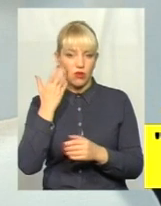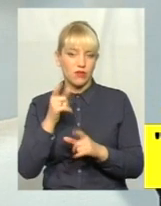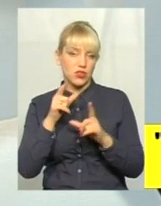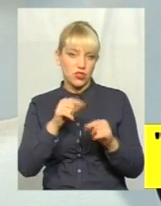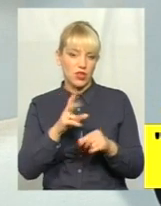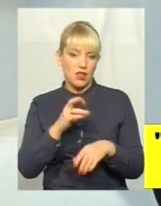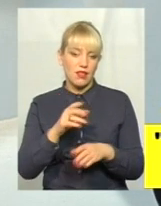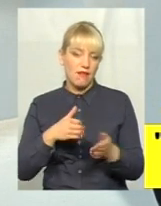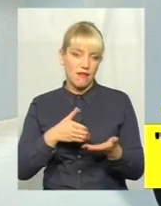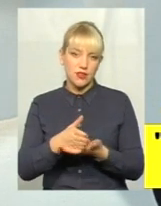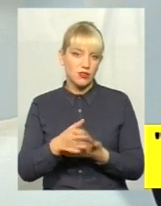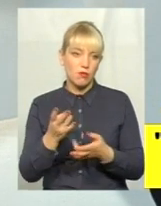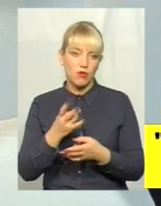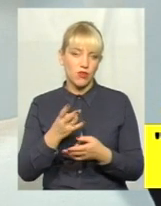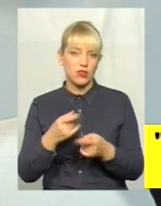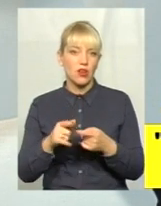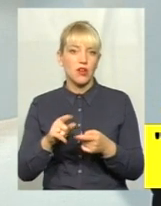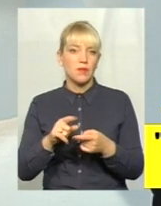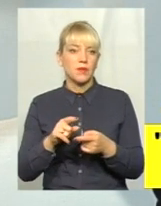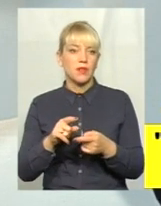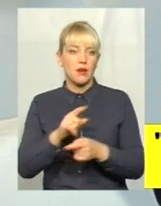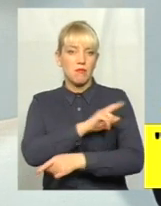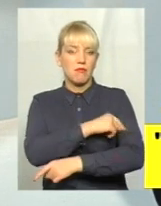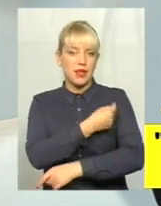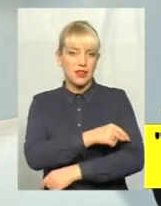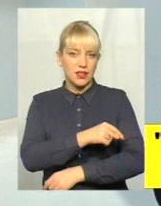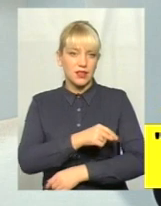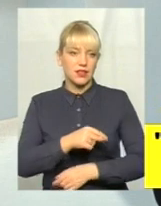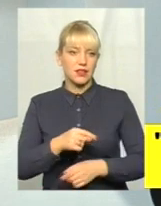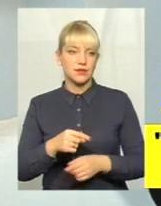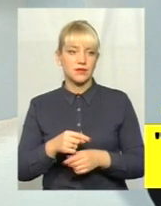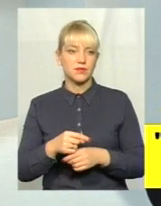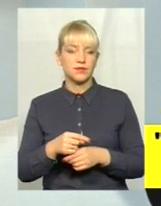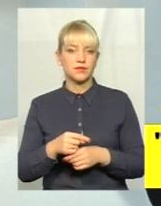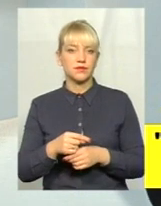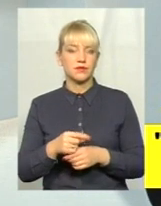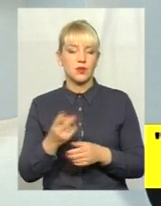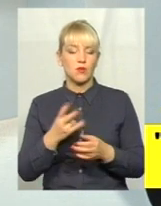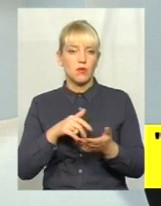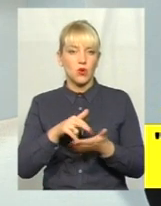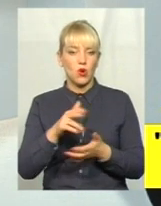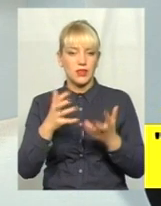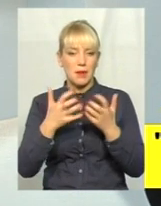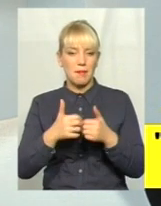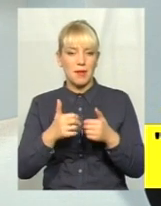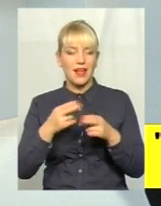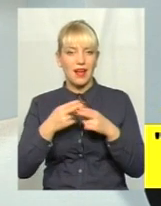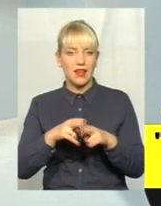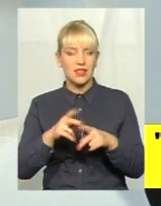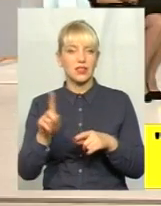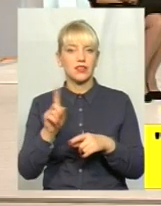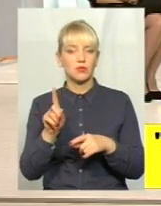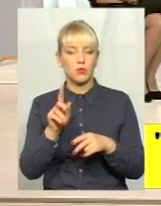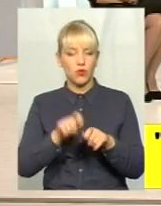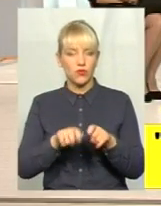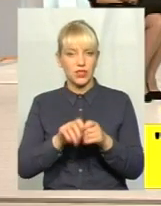має проходити медика, він має проходити механіка, який має перевірити тих стан.